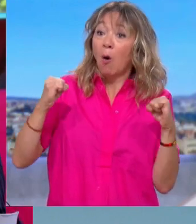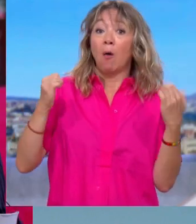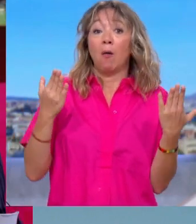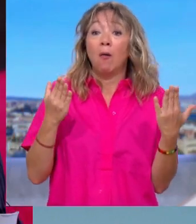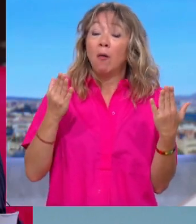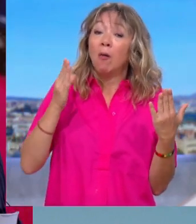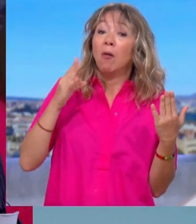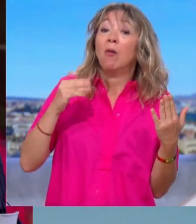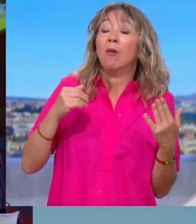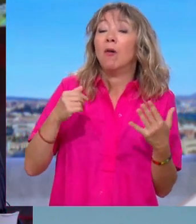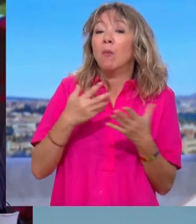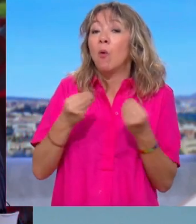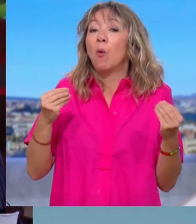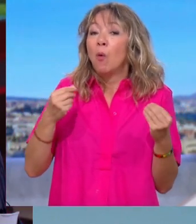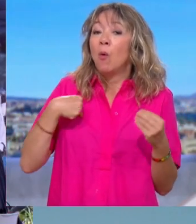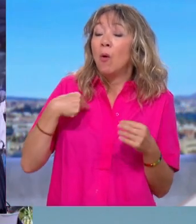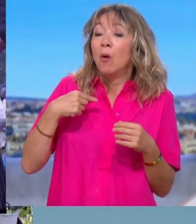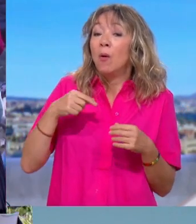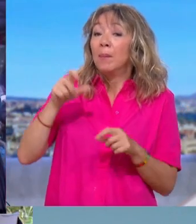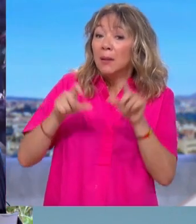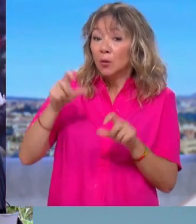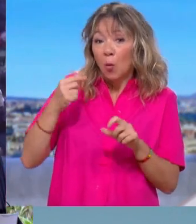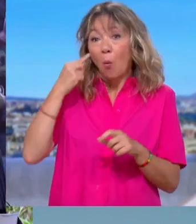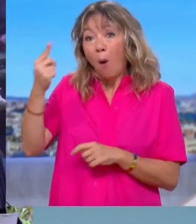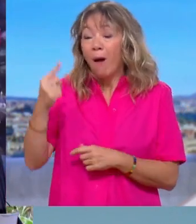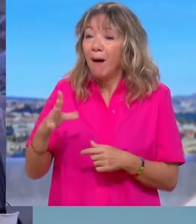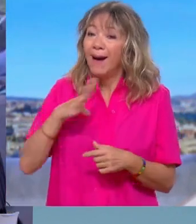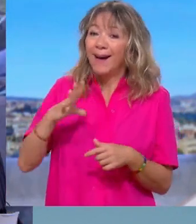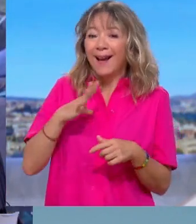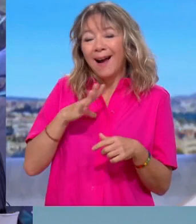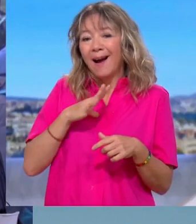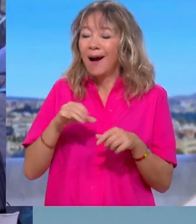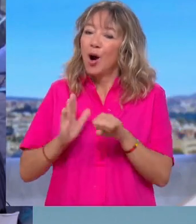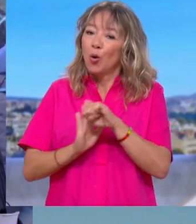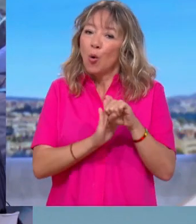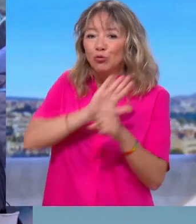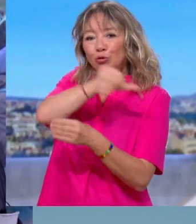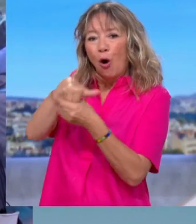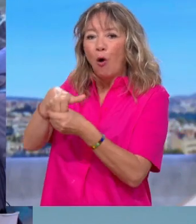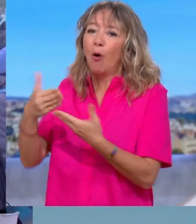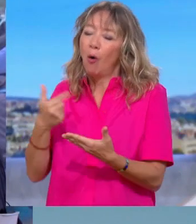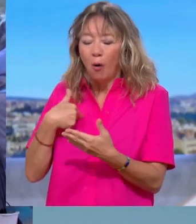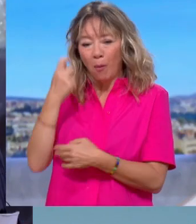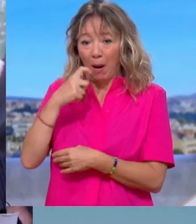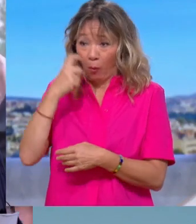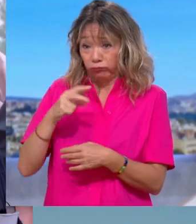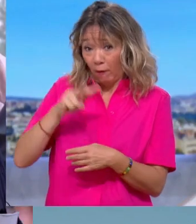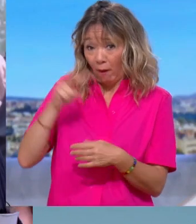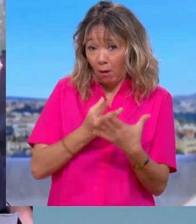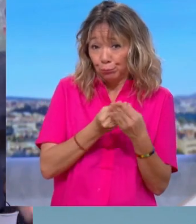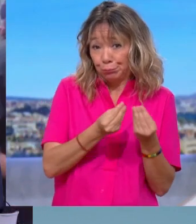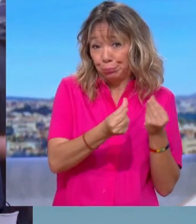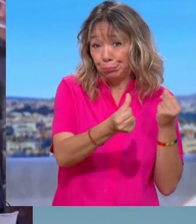existait une jambe gauche au macronisme se perçoivent qu'elle n'existe pas. Et donc, il y une partie de la majorité qui se détache progressivement.